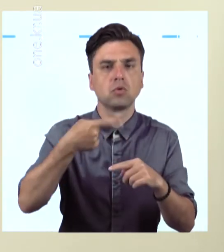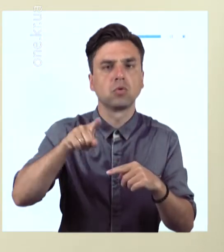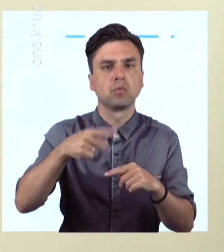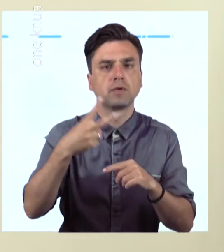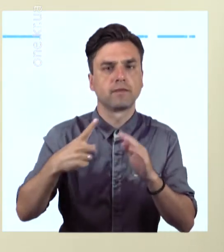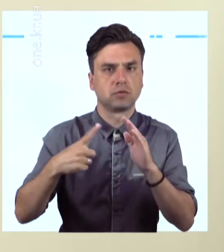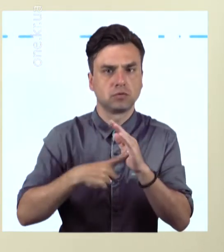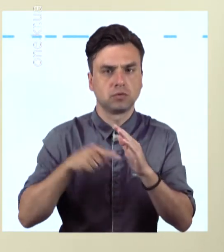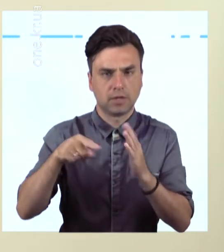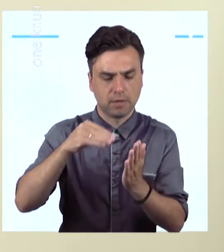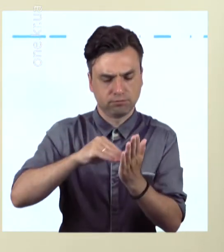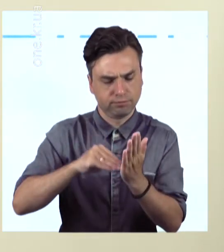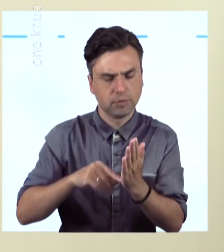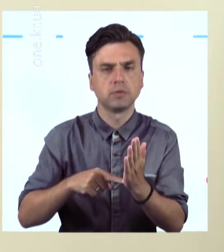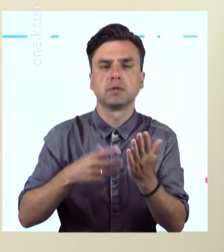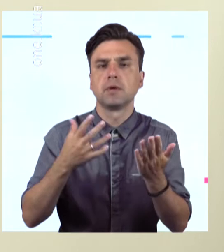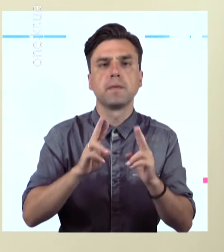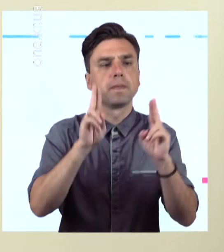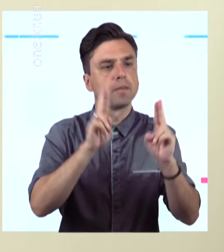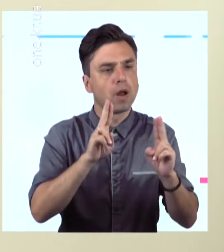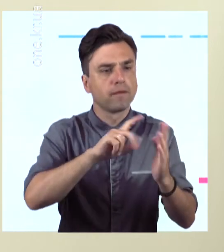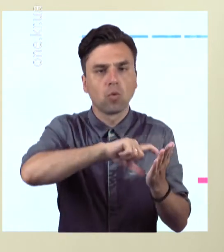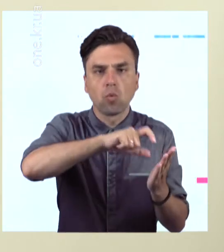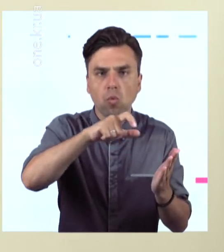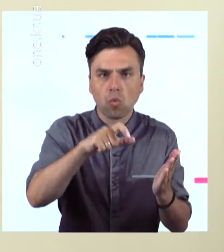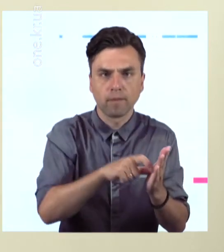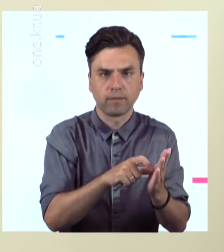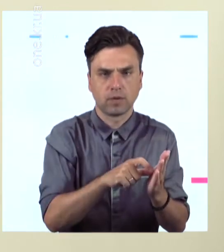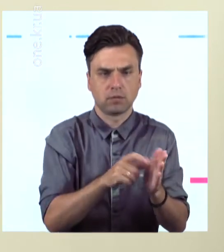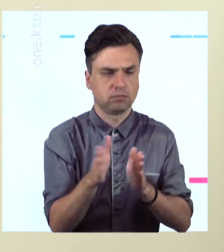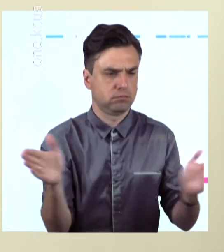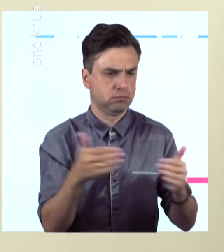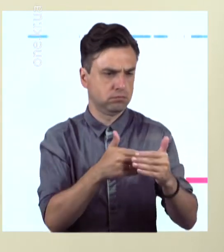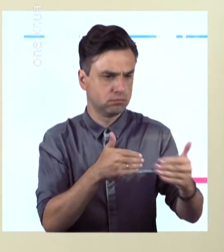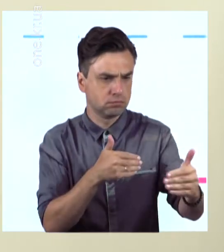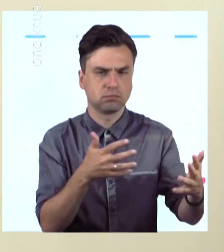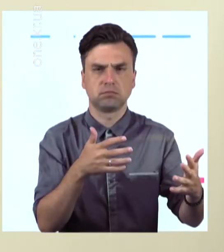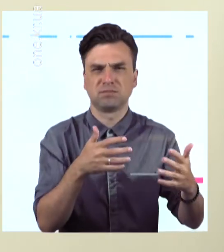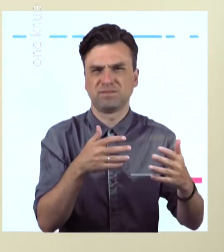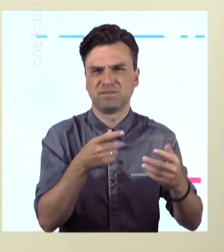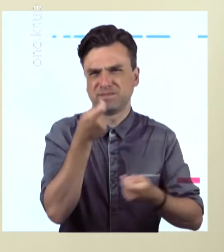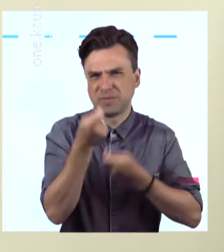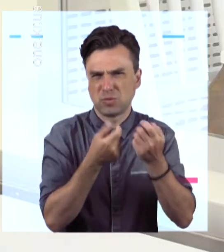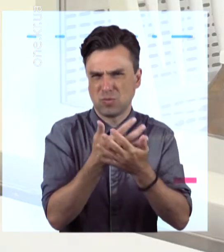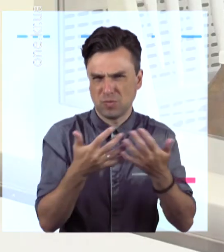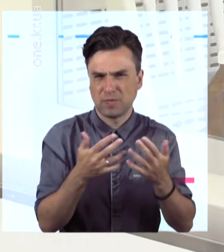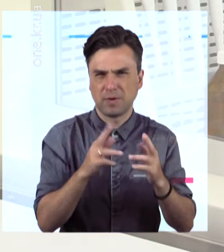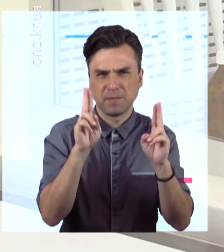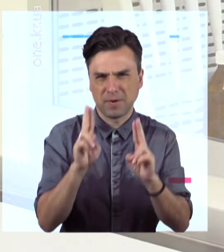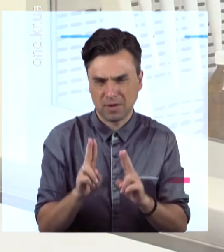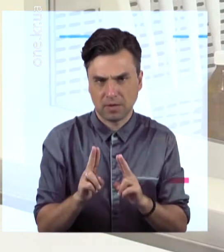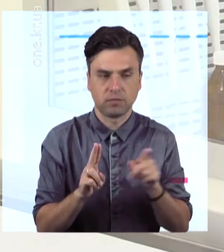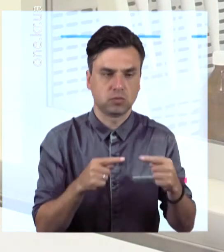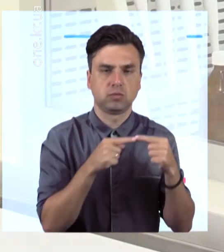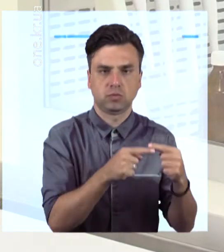підібраних приміщень до їх функціонального призначення та виконання ПЛР-досліджень. Роботи з